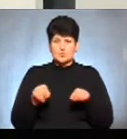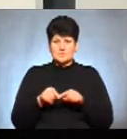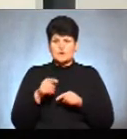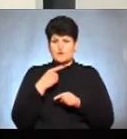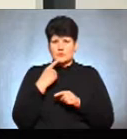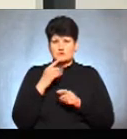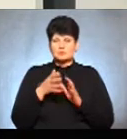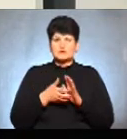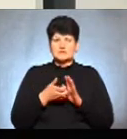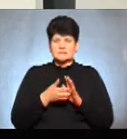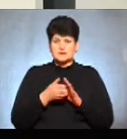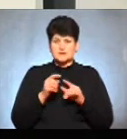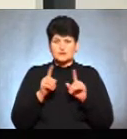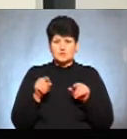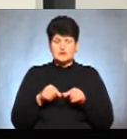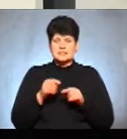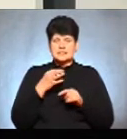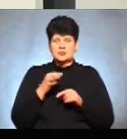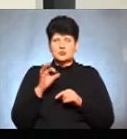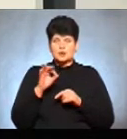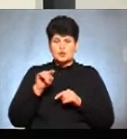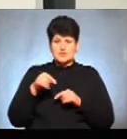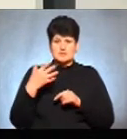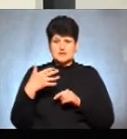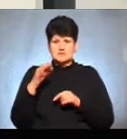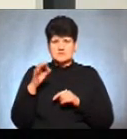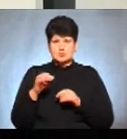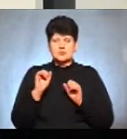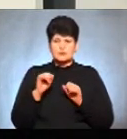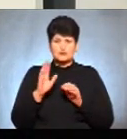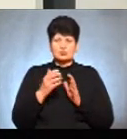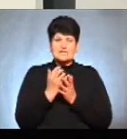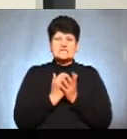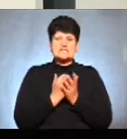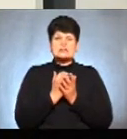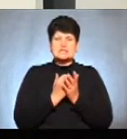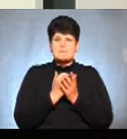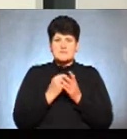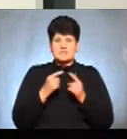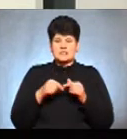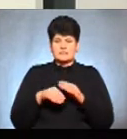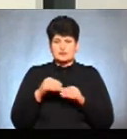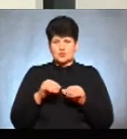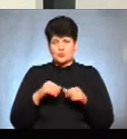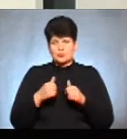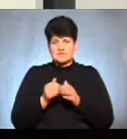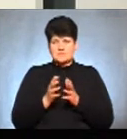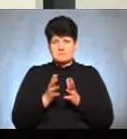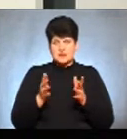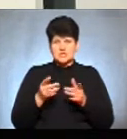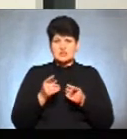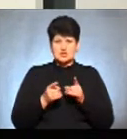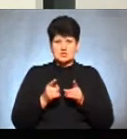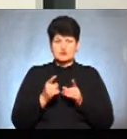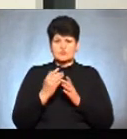бракнути бюлетнів, то там закон визначає, що 0,5% може бути запас на дільничі комісії бюлетнів, більше, ніж, в дійсності, списки